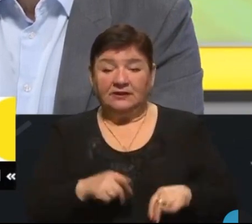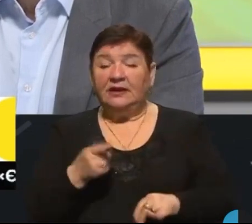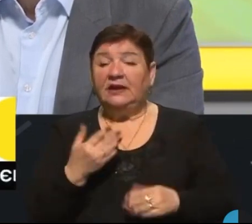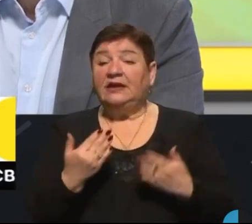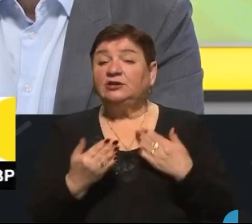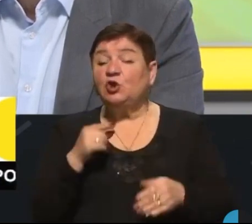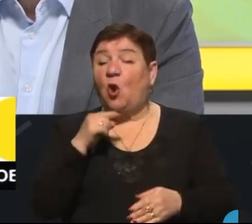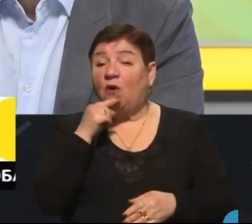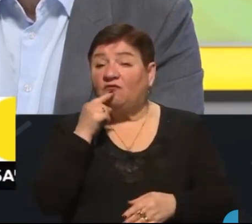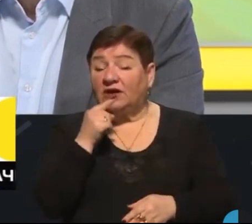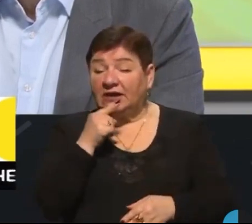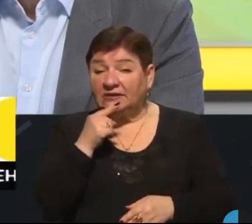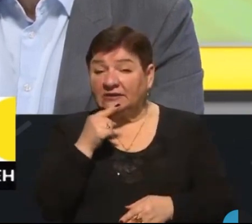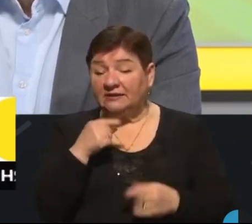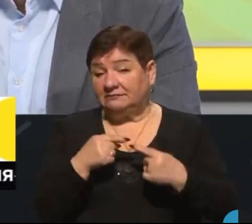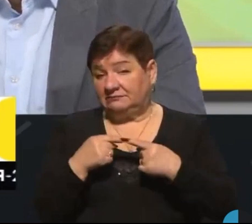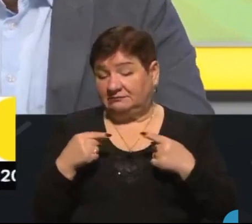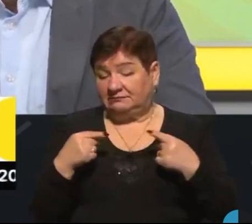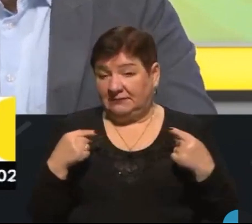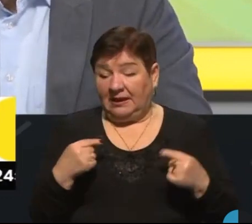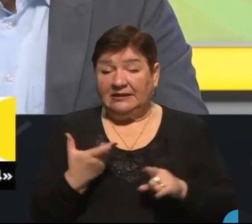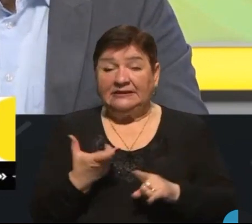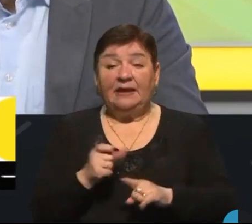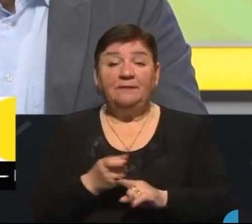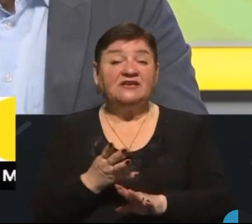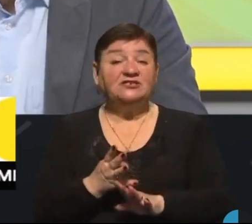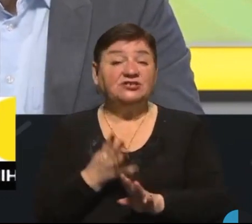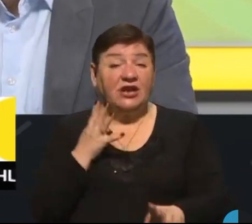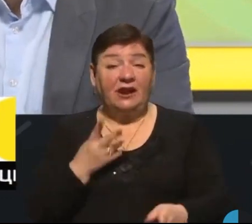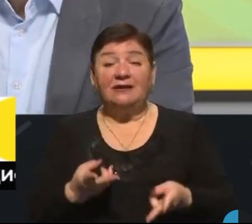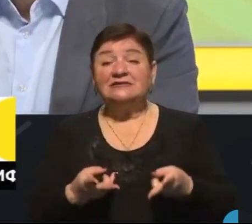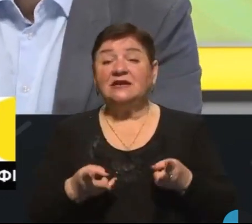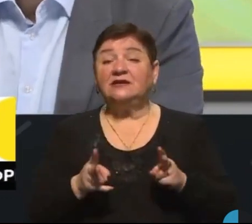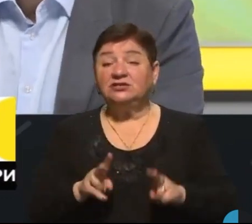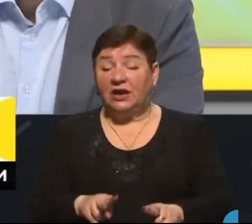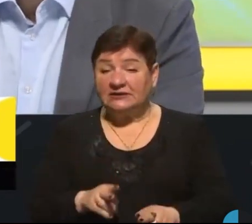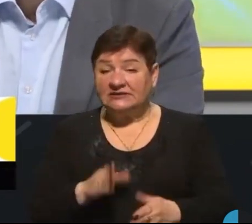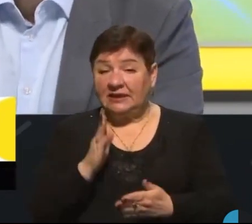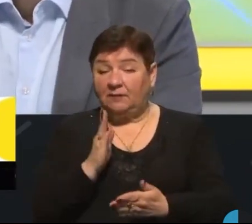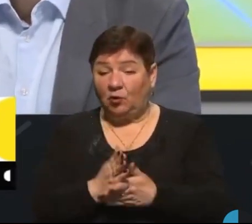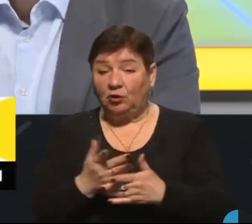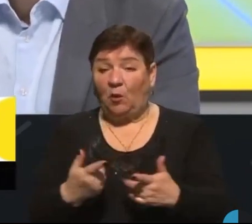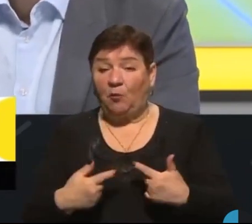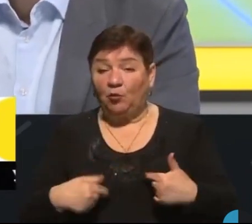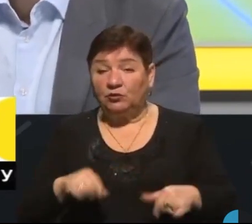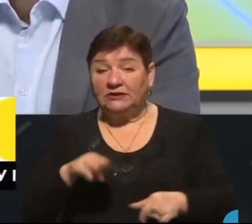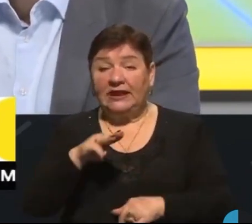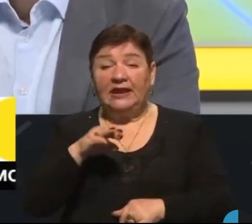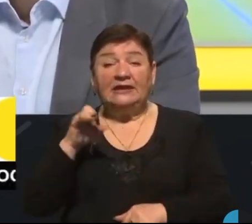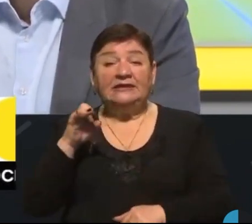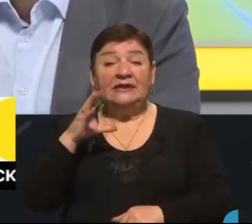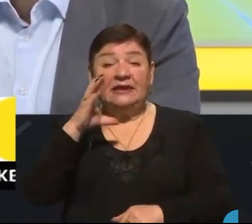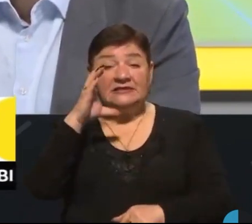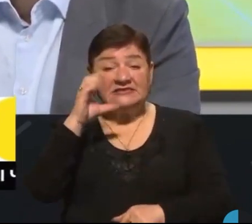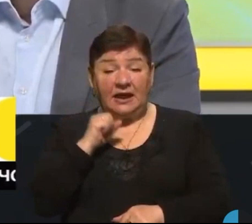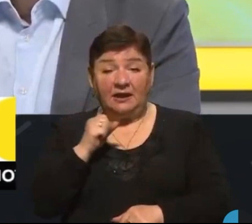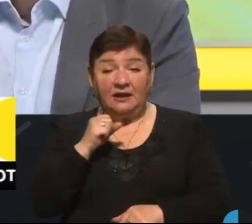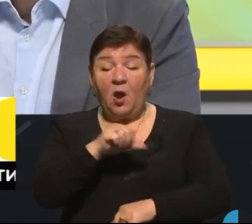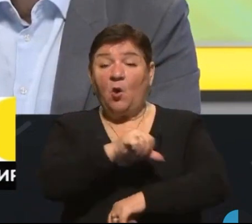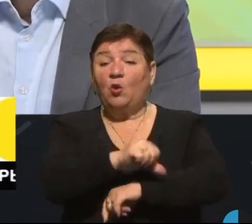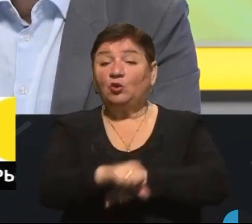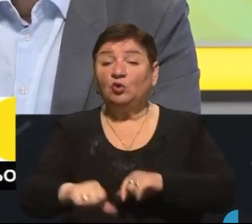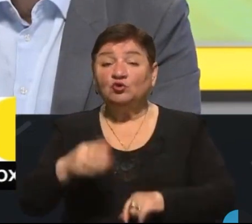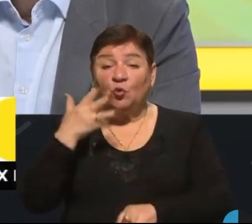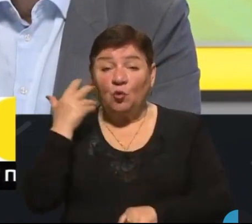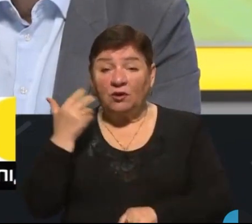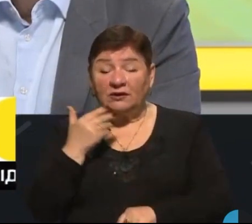якщо говорити предметніше, то найбільша черга залишається напроти пункту пропуску Тиса, це кордон з Угорщиною, там